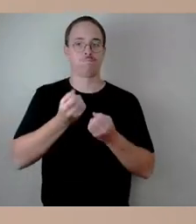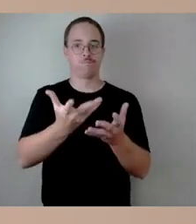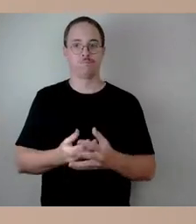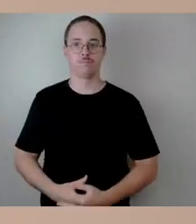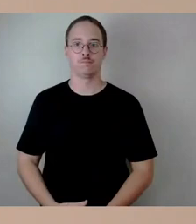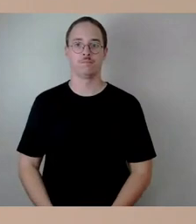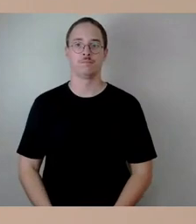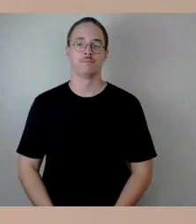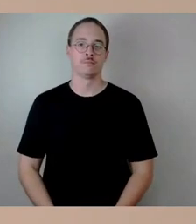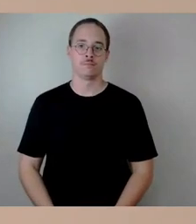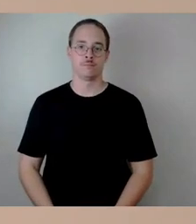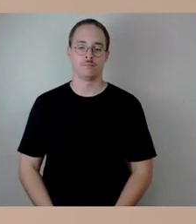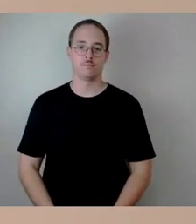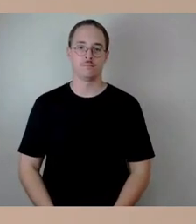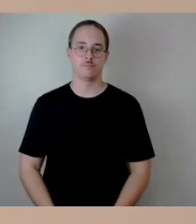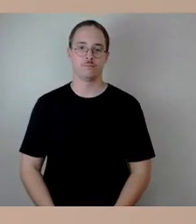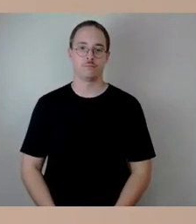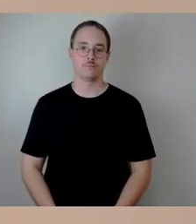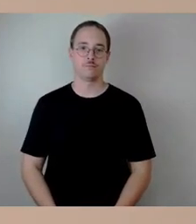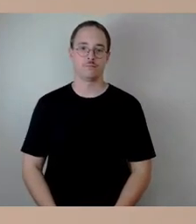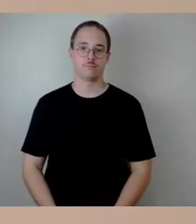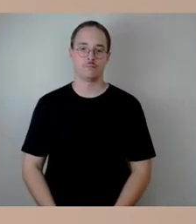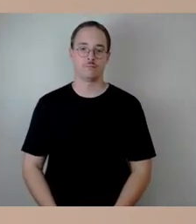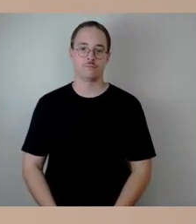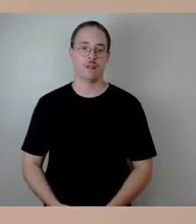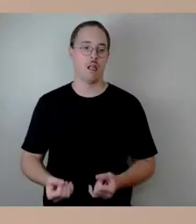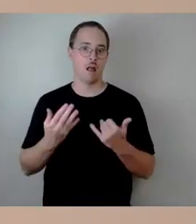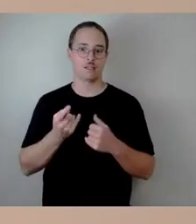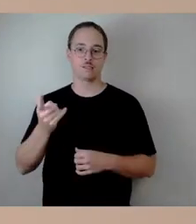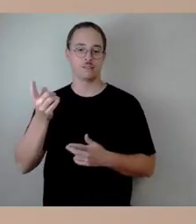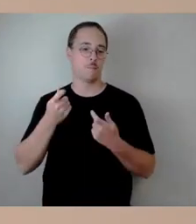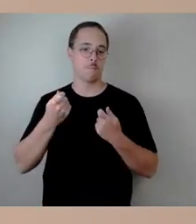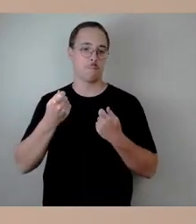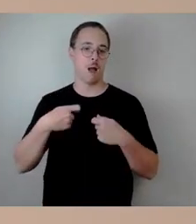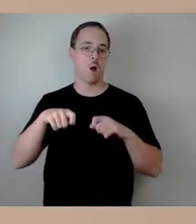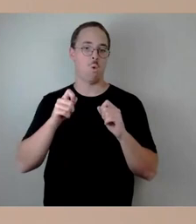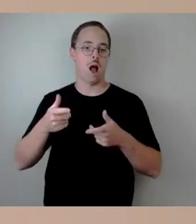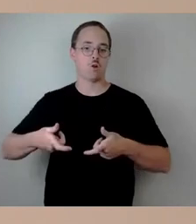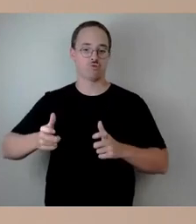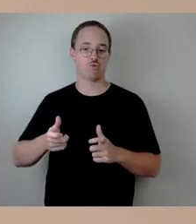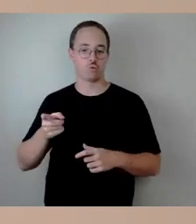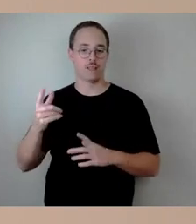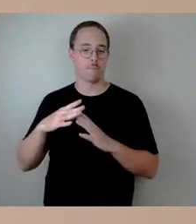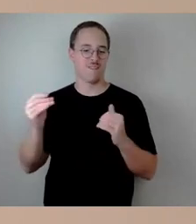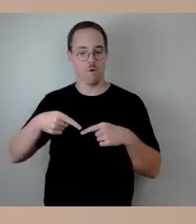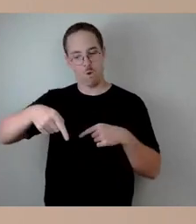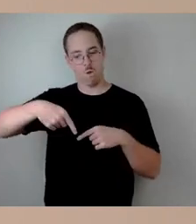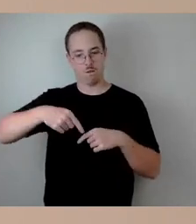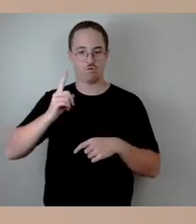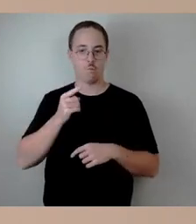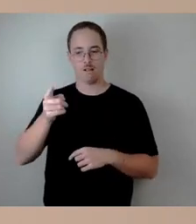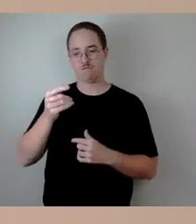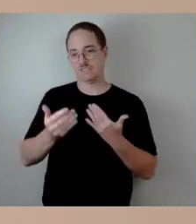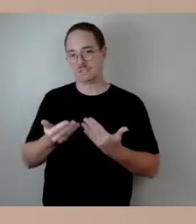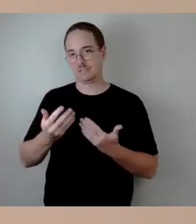jetzt auch spätestens sozusagen beim Bauausschuss am Mittwoch, denke ich, nochmal beantwortet werden kann oder zumindest im Zwischenstand.